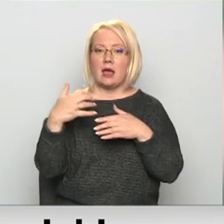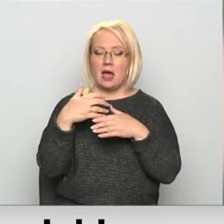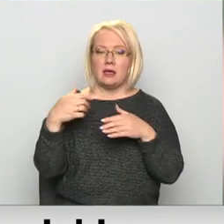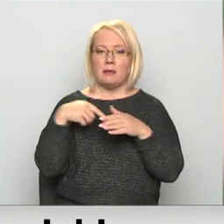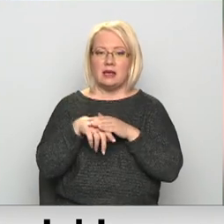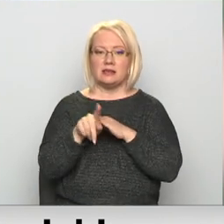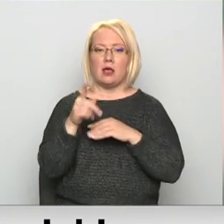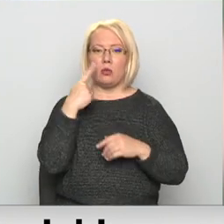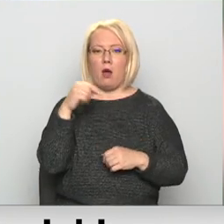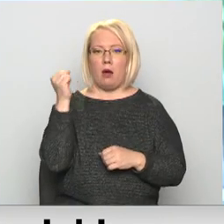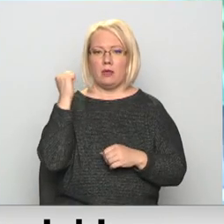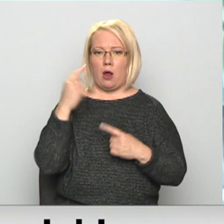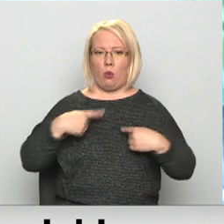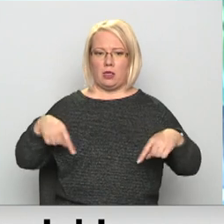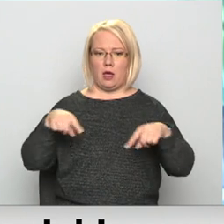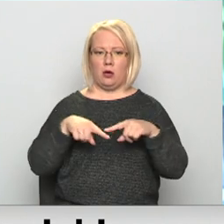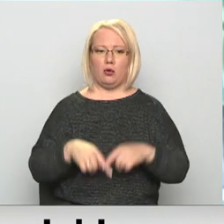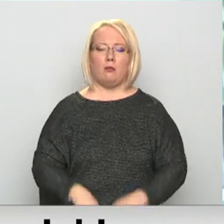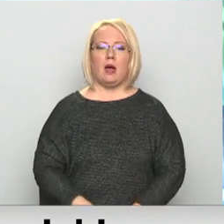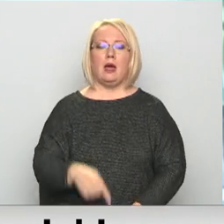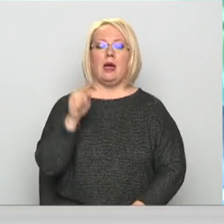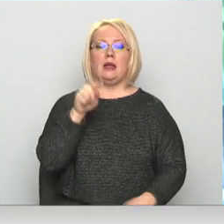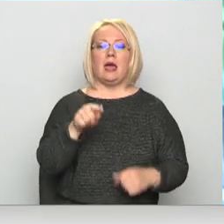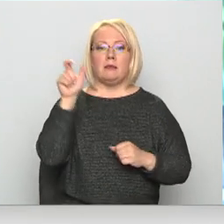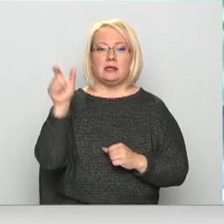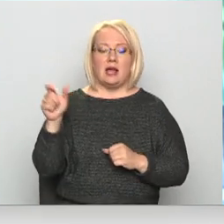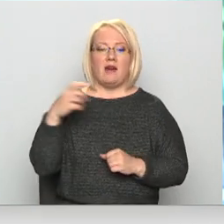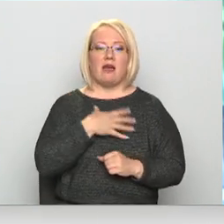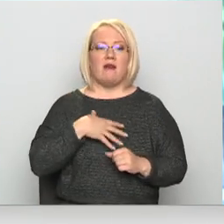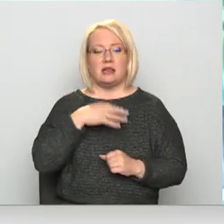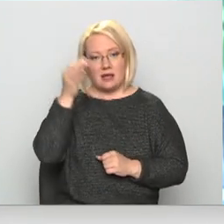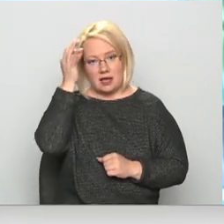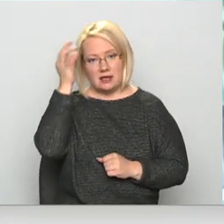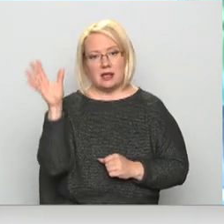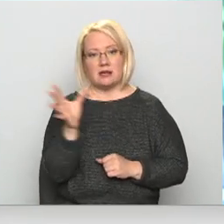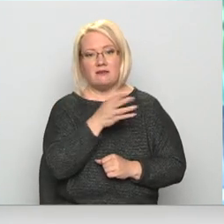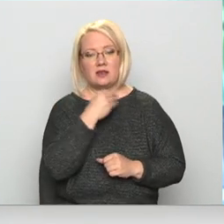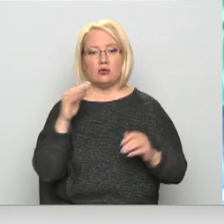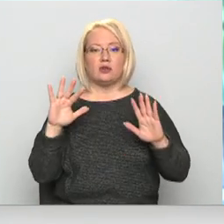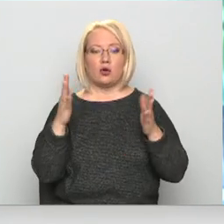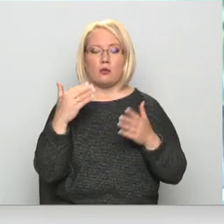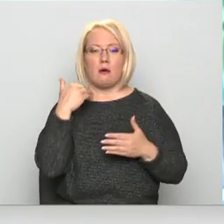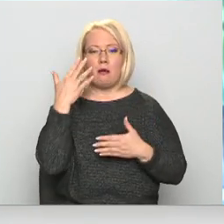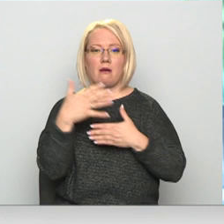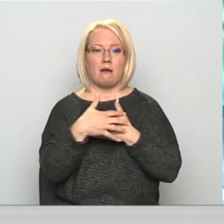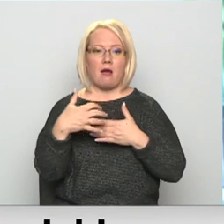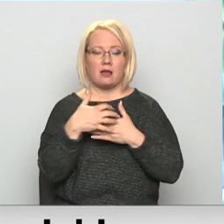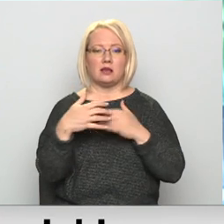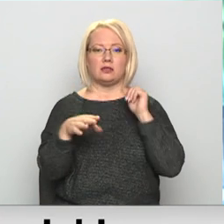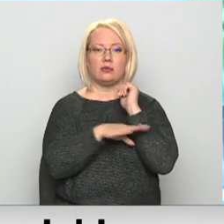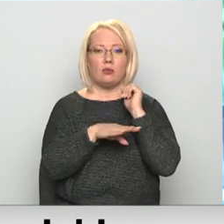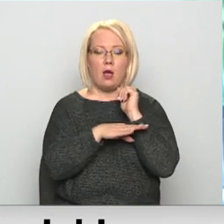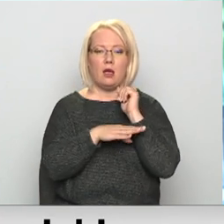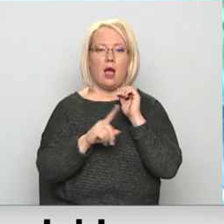apdraudējuma. Šeit cilvēkiem vajadzētu atcerēties ne visos gadījumos, kad kaķis ir kokā, ir